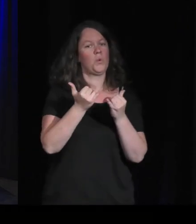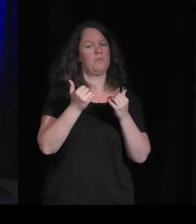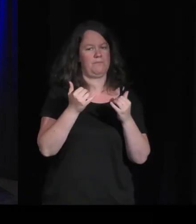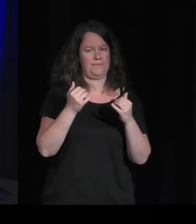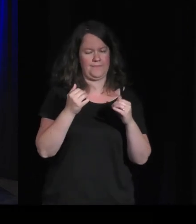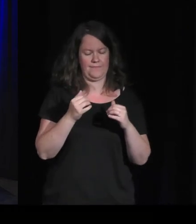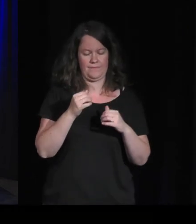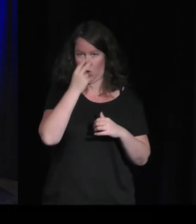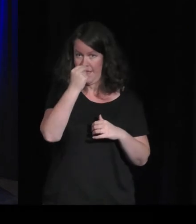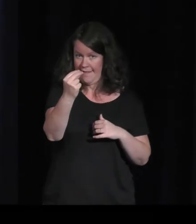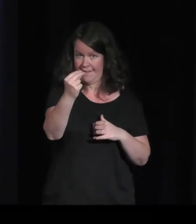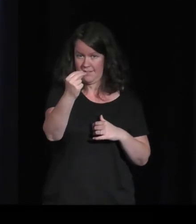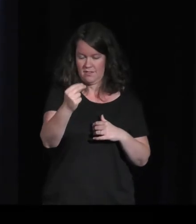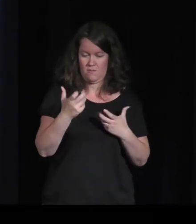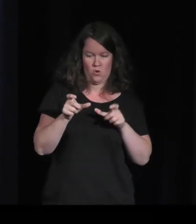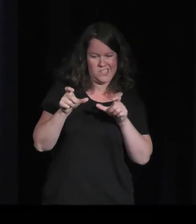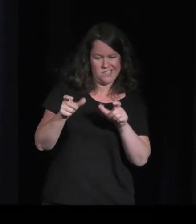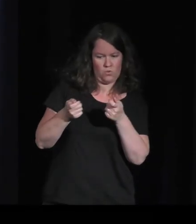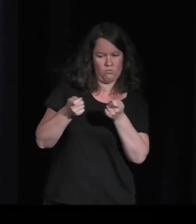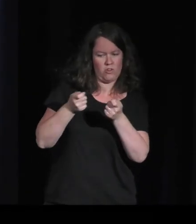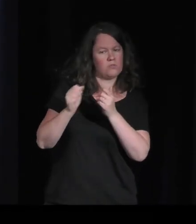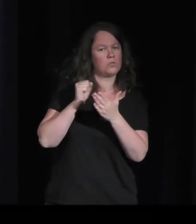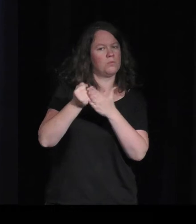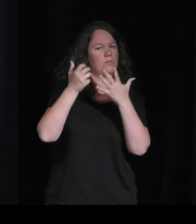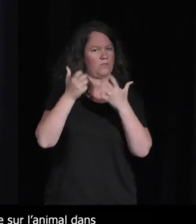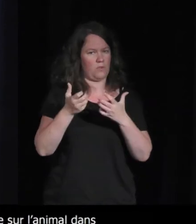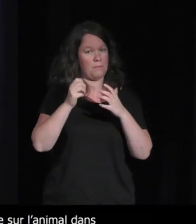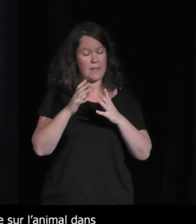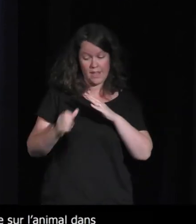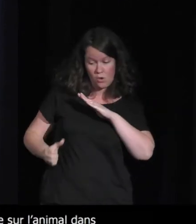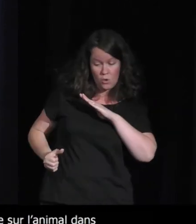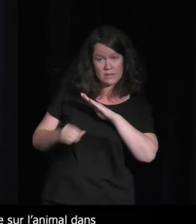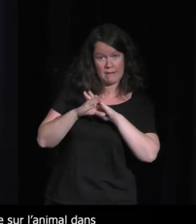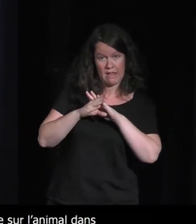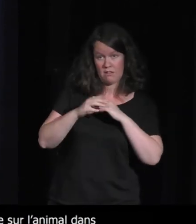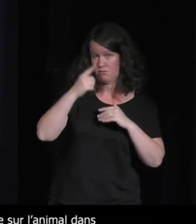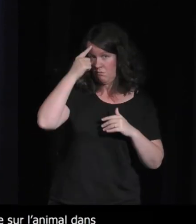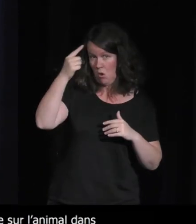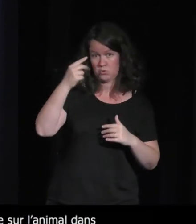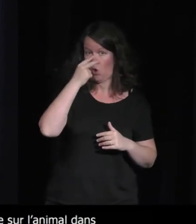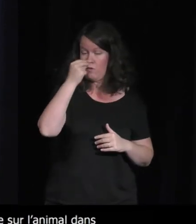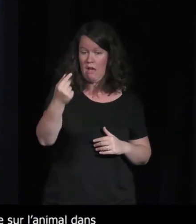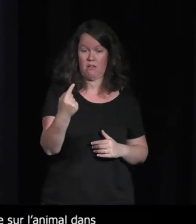'au bout quand même de notre réflexion pendant un temps on s'était dit le renard vraiment aura sa propre